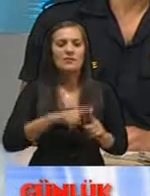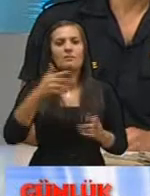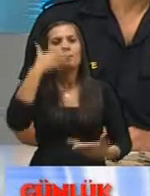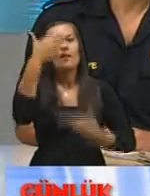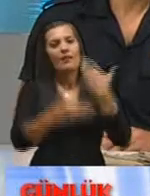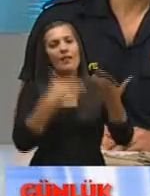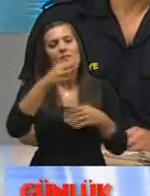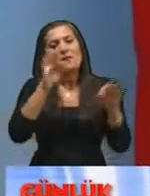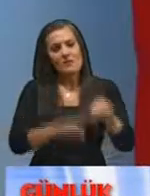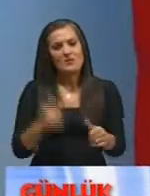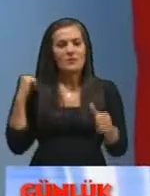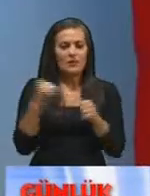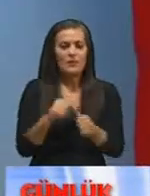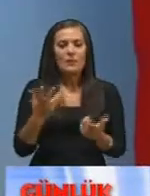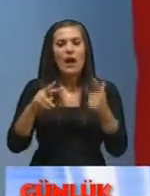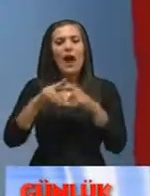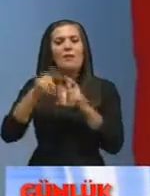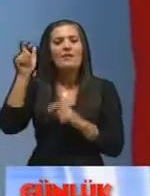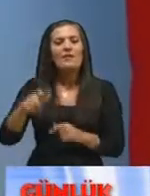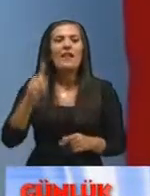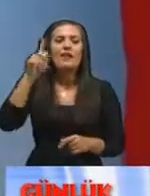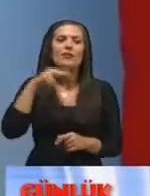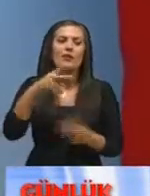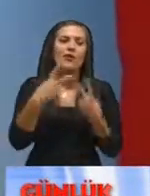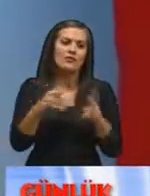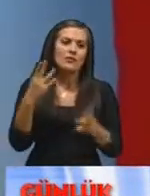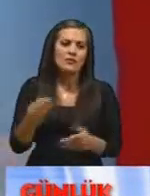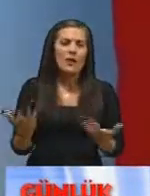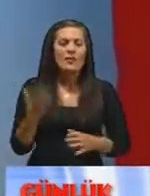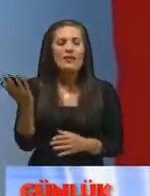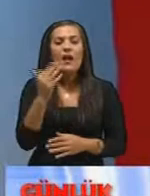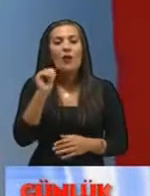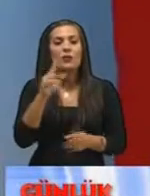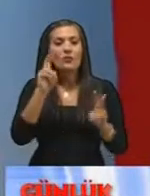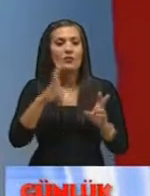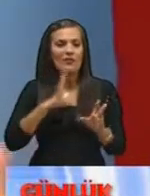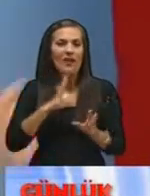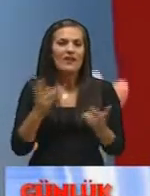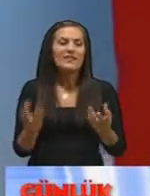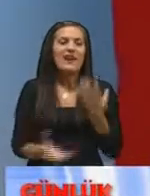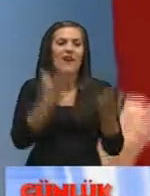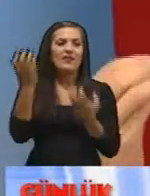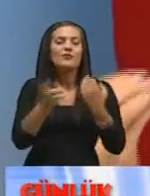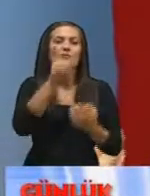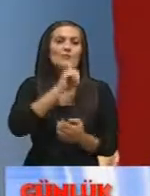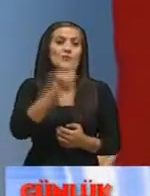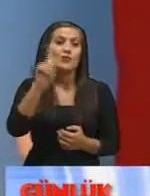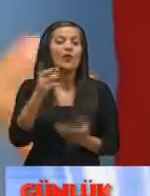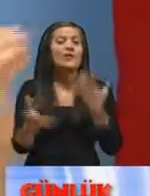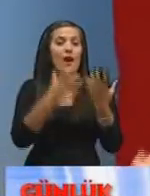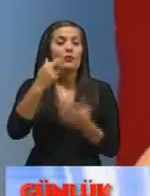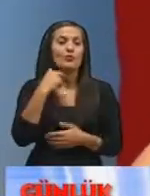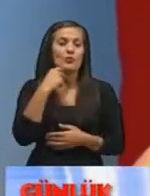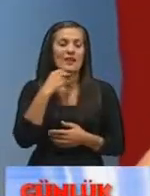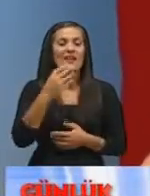konuyu şimdi abidinden tabii Allah yolunu açsın abidinden ama daha önemli bir konumuz var ki yangın 110 yangının numarasıdır